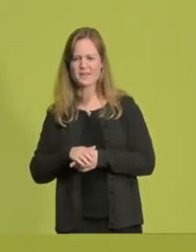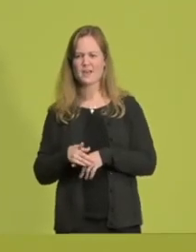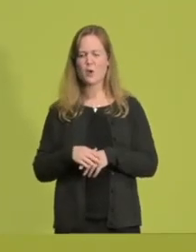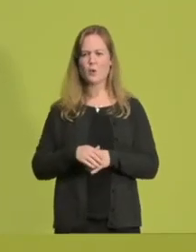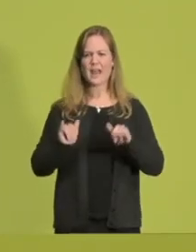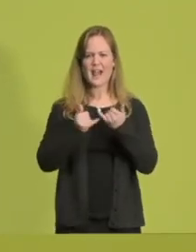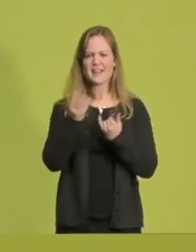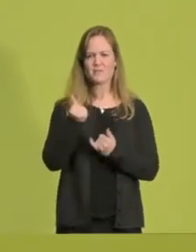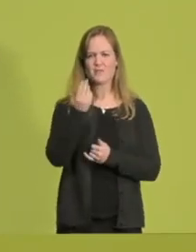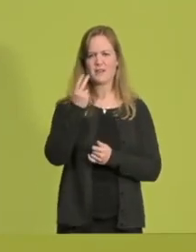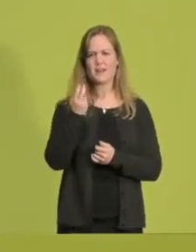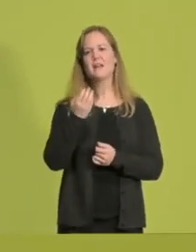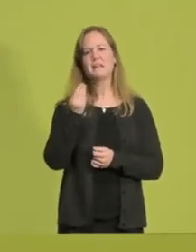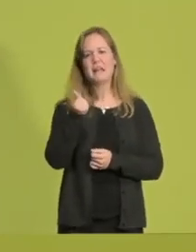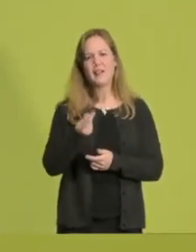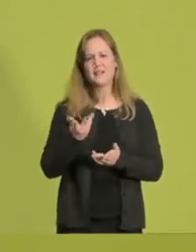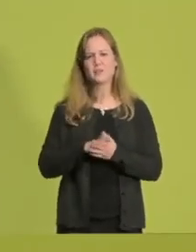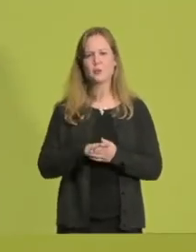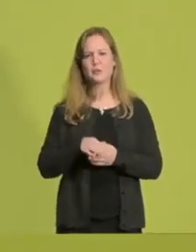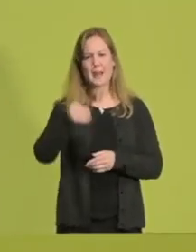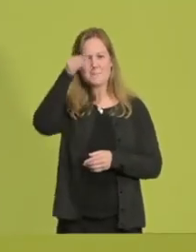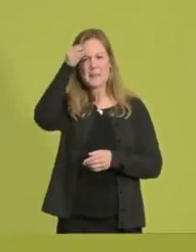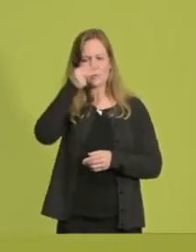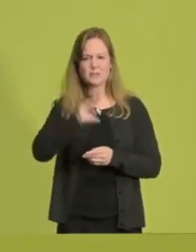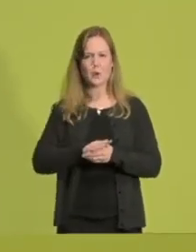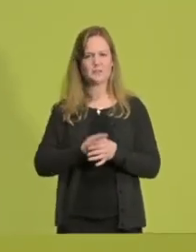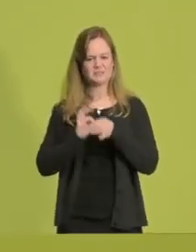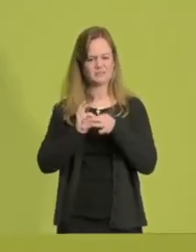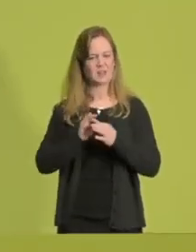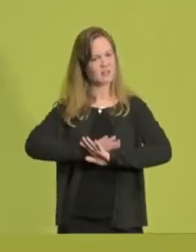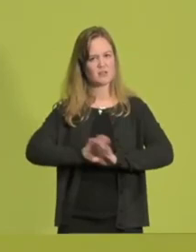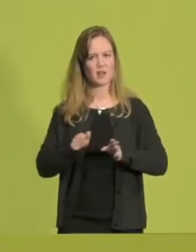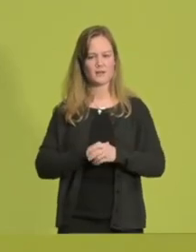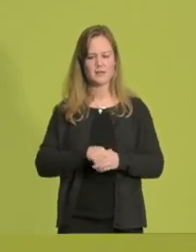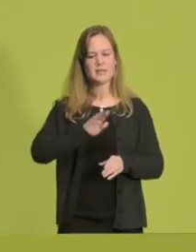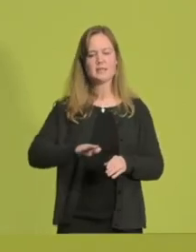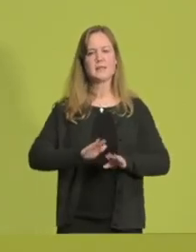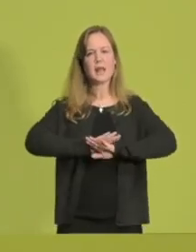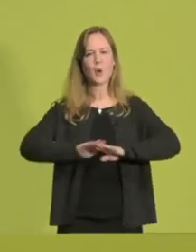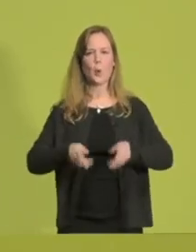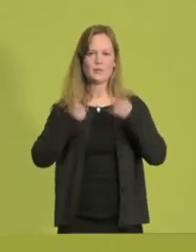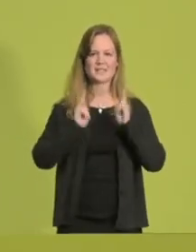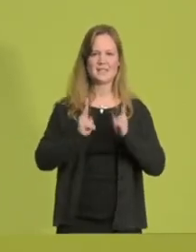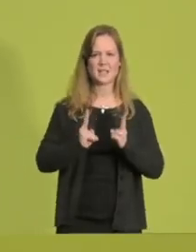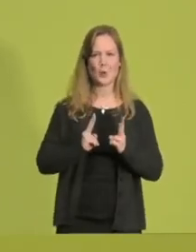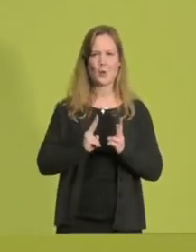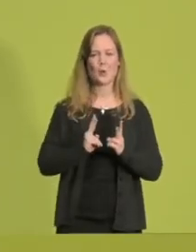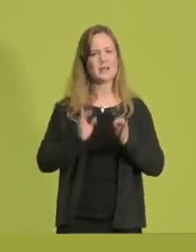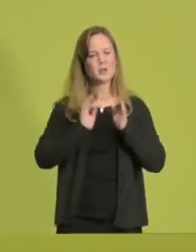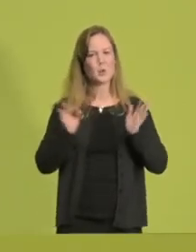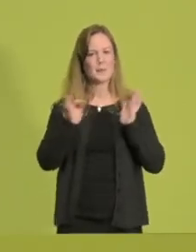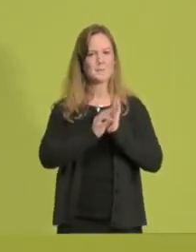Eltern oder der Herkunft abhängen. Und mit der Kindergrundsicherung kommt jetzt ein Meilenstein ins Rollen, den ihr, lieber